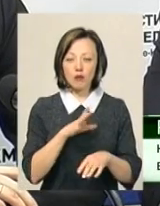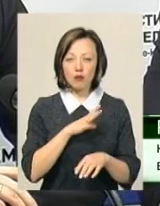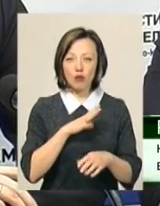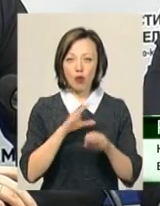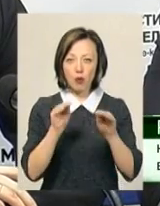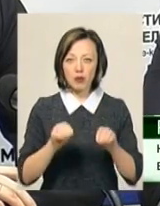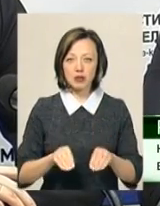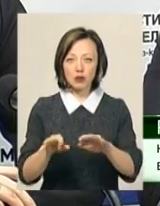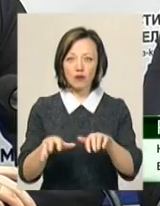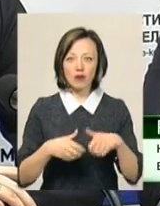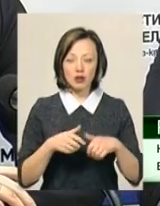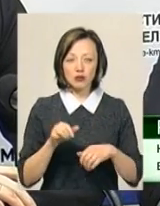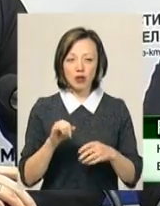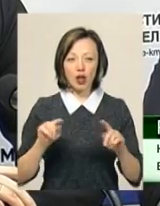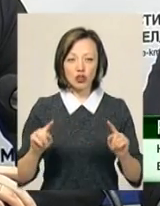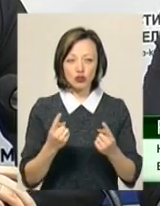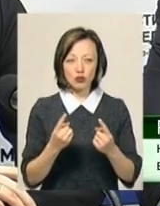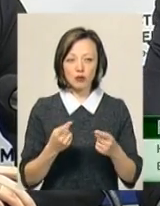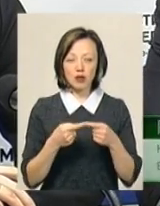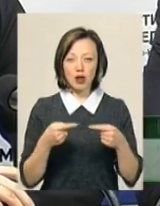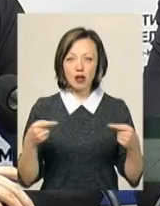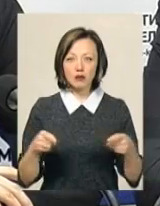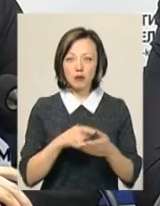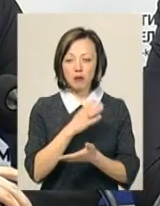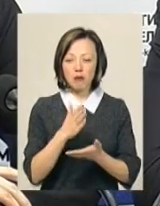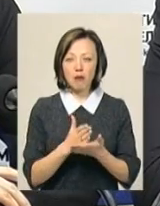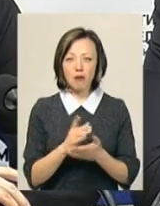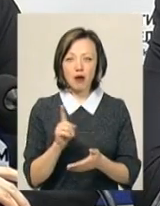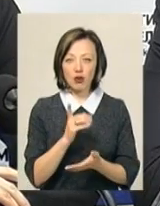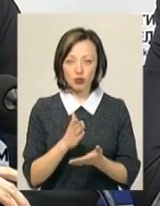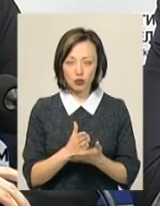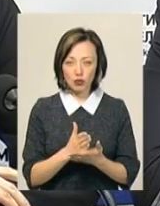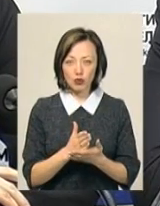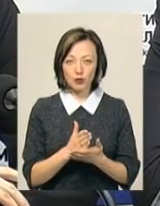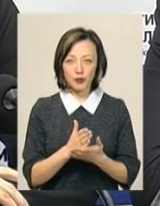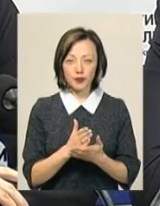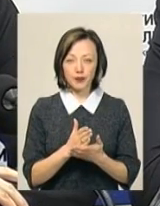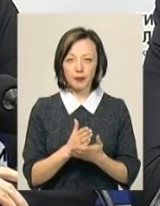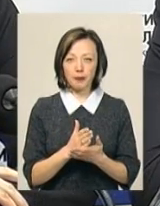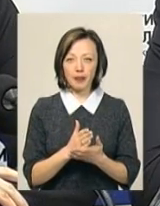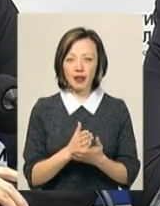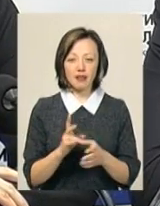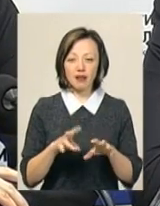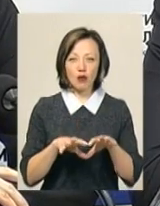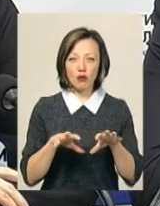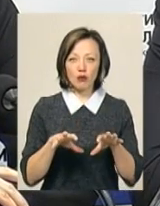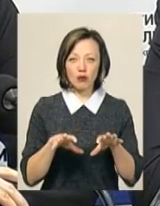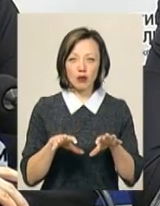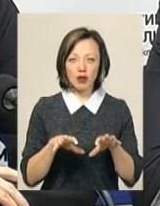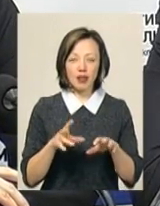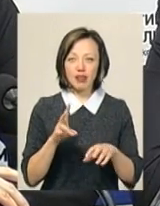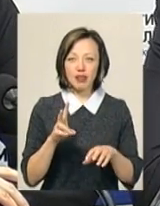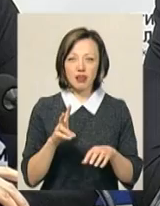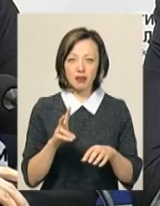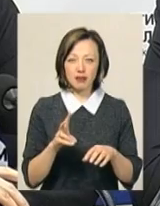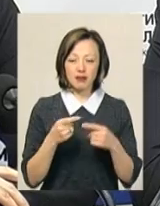описано, вилучено, арештовано ряд об'єктів майна. Саме і нерухоме майно, і один житловий